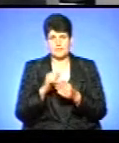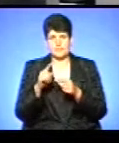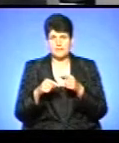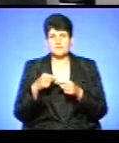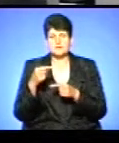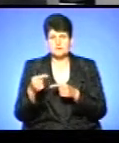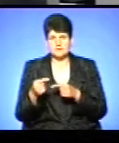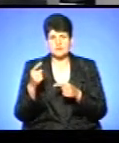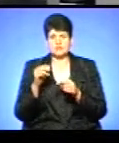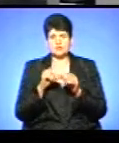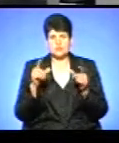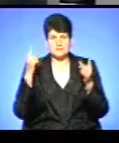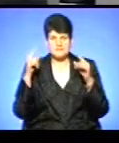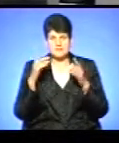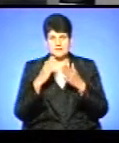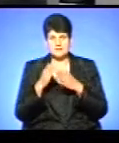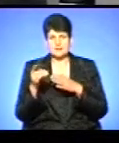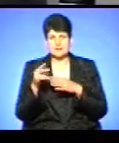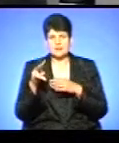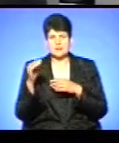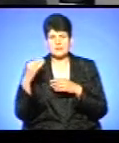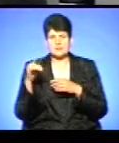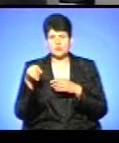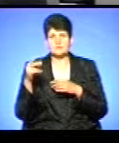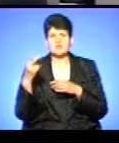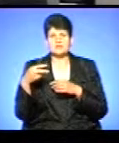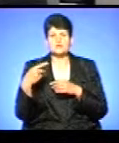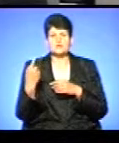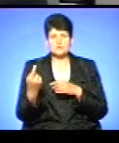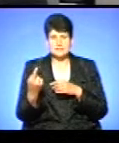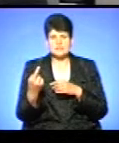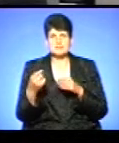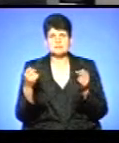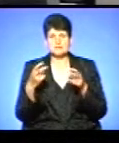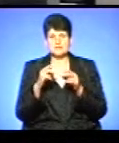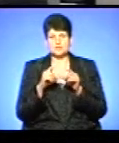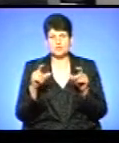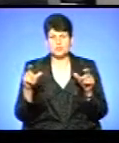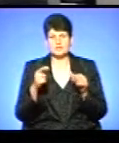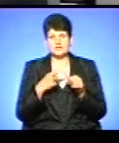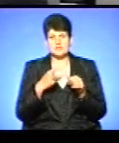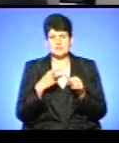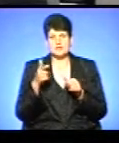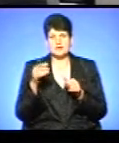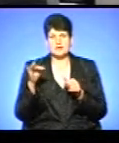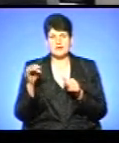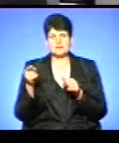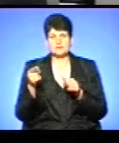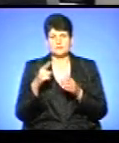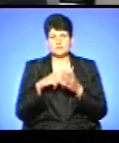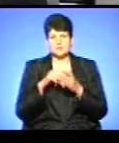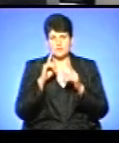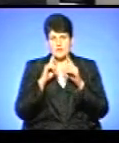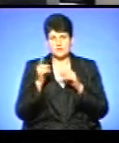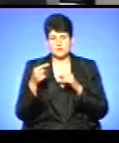школи мистецтв є Тернопільський ліцей номер 21, спеціалізована мистецька школа імені Ігоря Герети Тернопільської міської ради Тернопільської